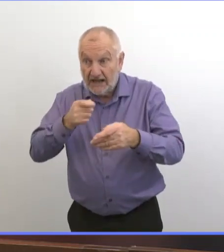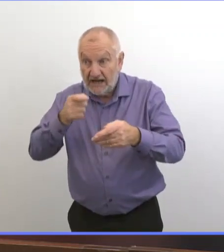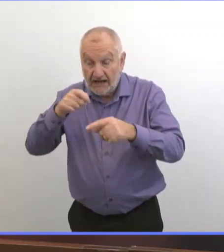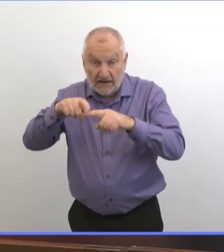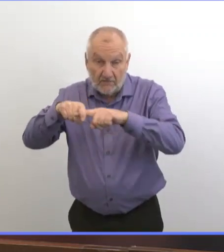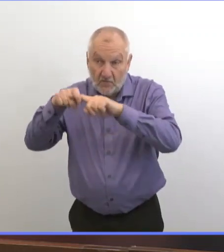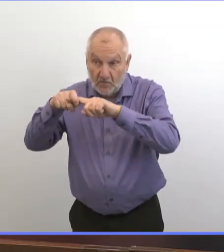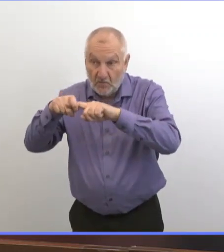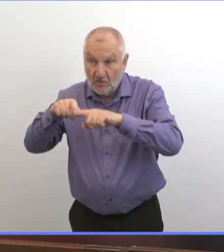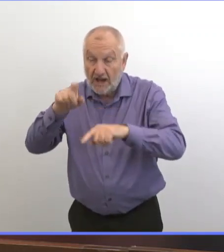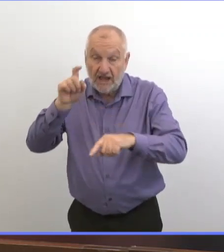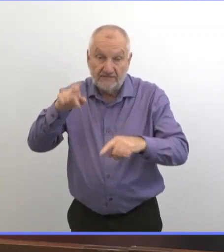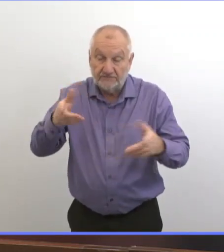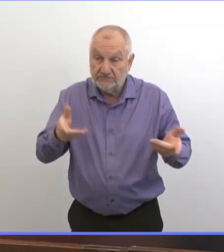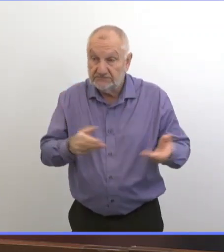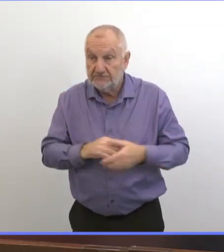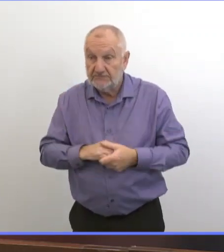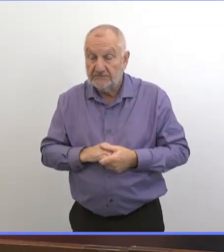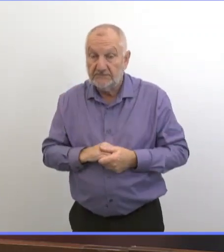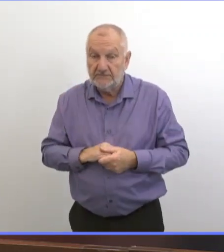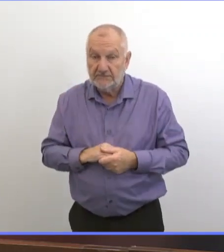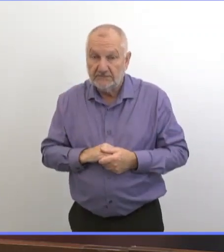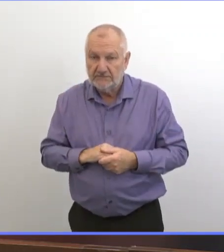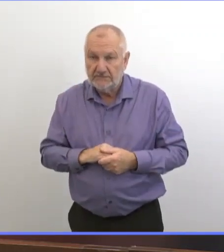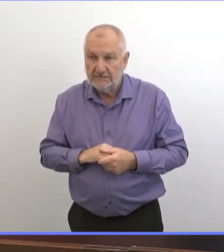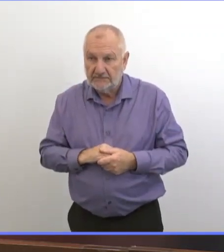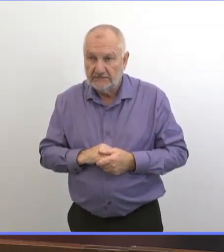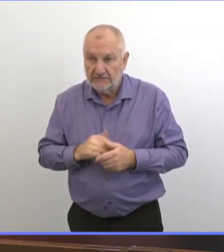chirurgicales pour avoir la capacité qu'on a.